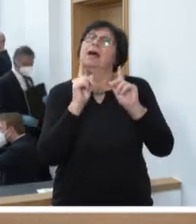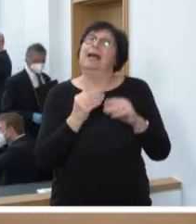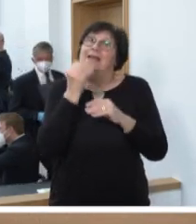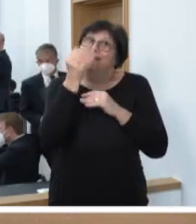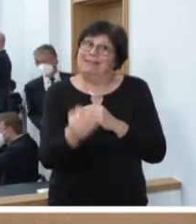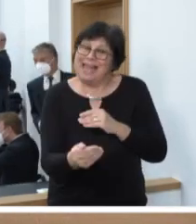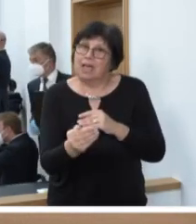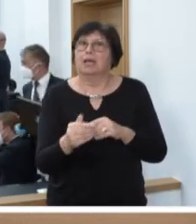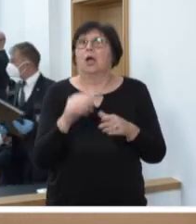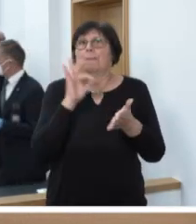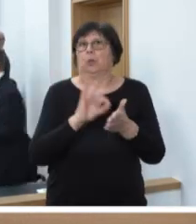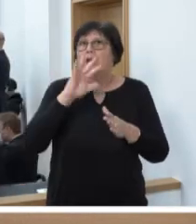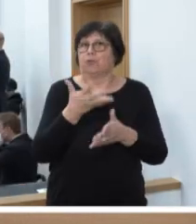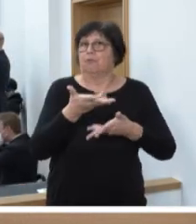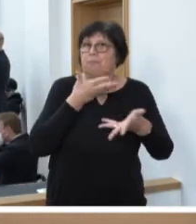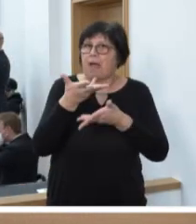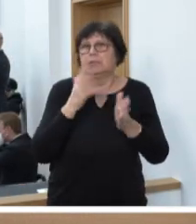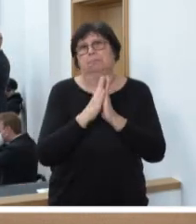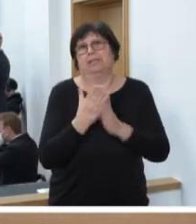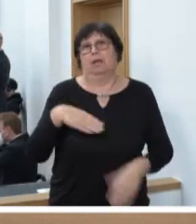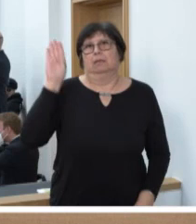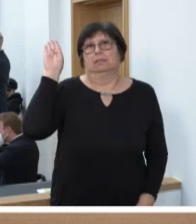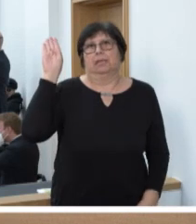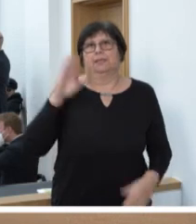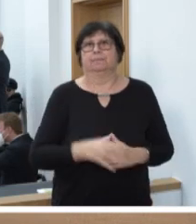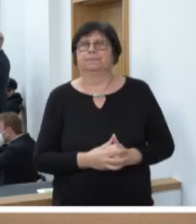nach Top 5 beraten, der möge bitte eine Hand erheben.